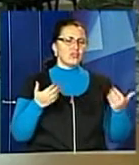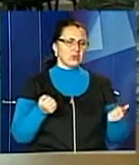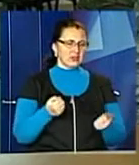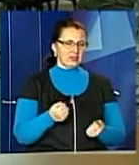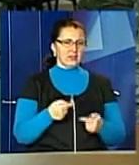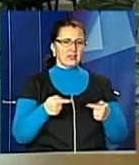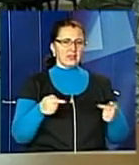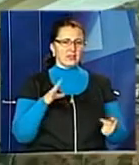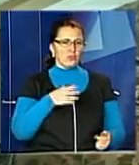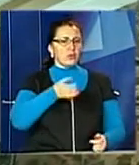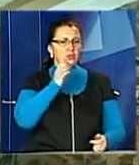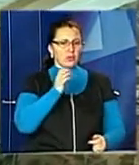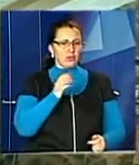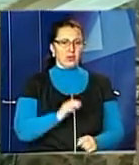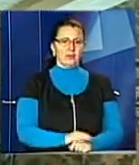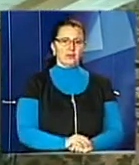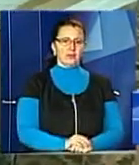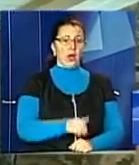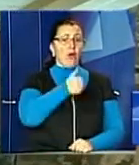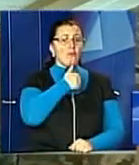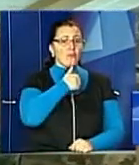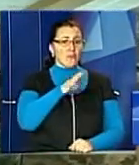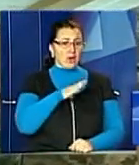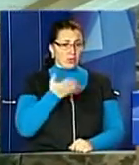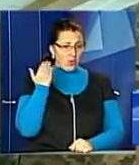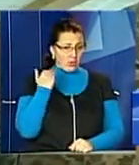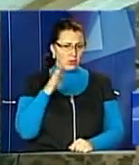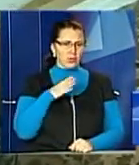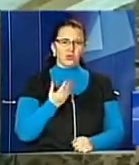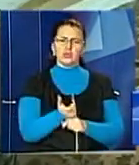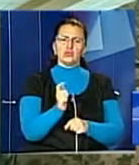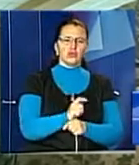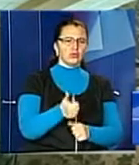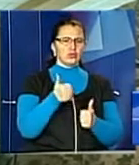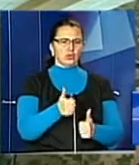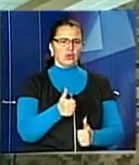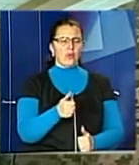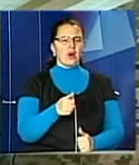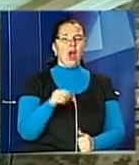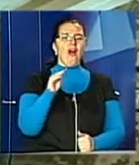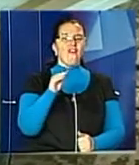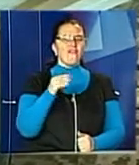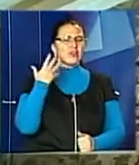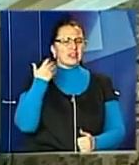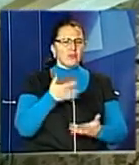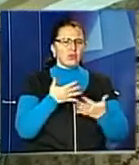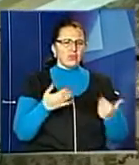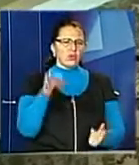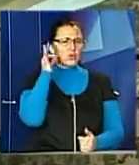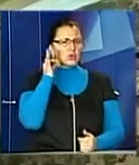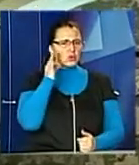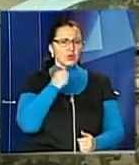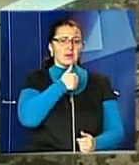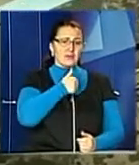напоїв. Коли був експеримент, було теж дуже добре, фрукти давали, солодки давали. Ну,